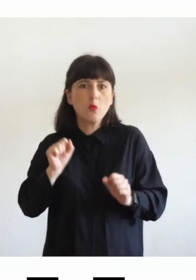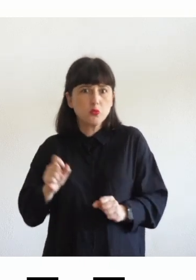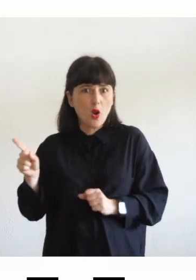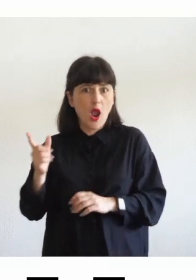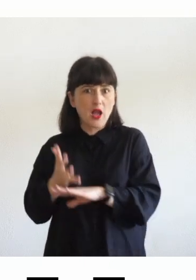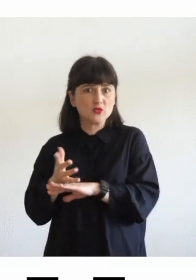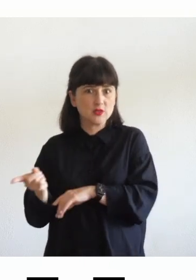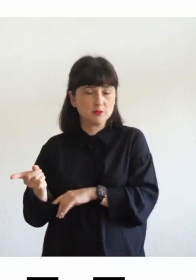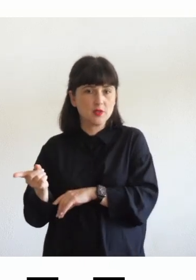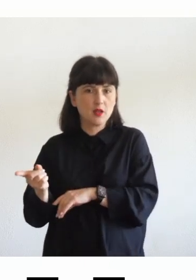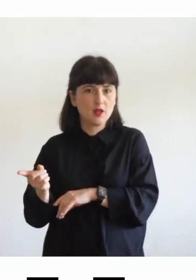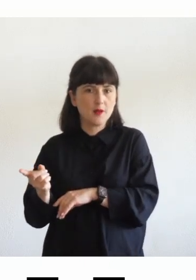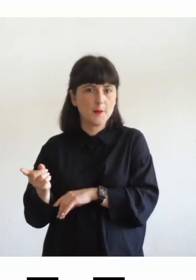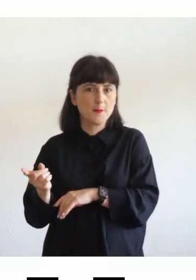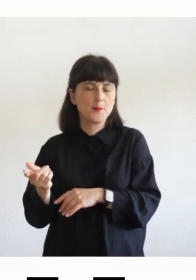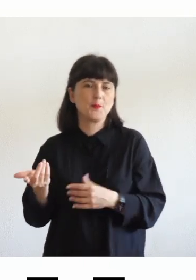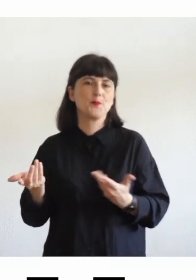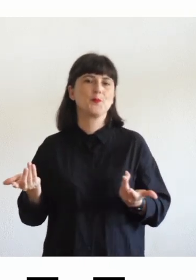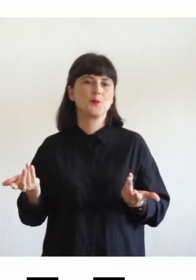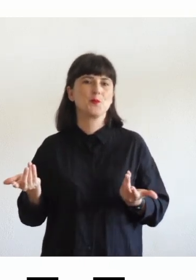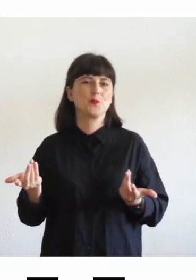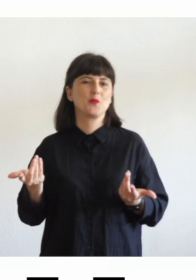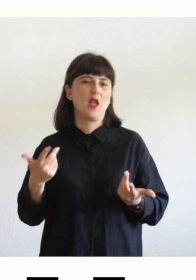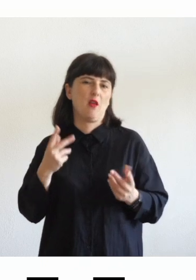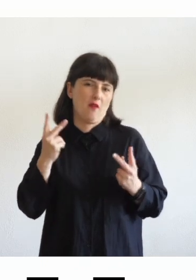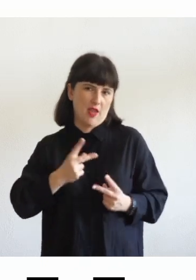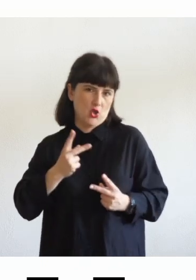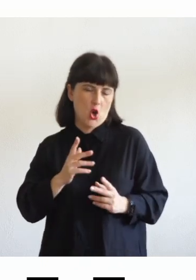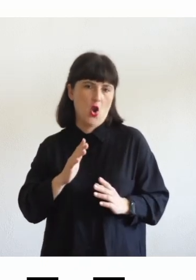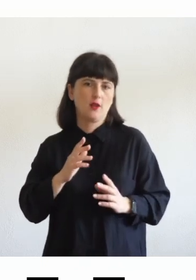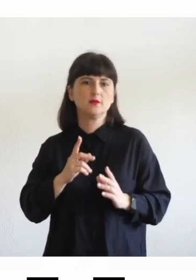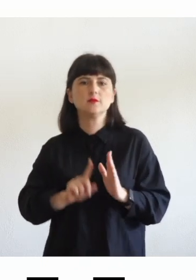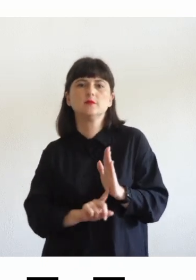questo dimostra non in modo scientifico ma sicuramente